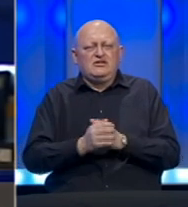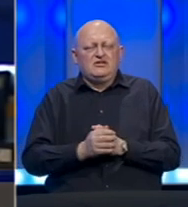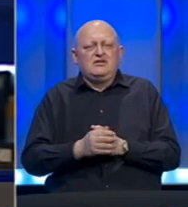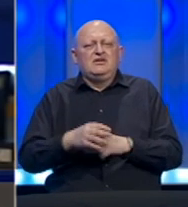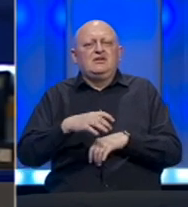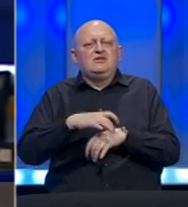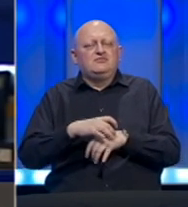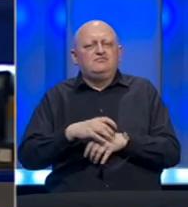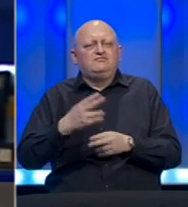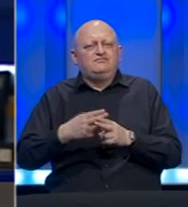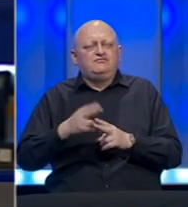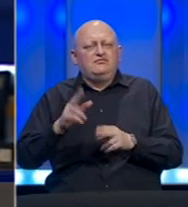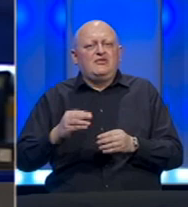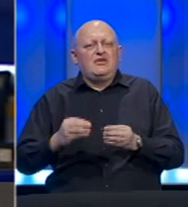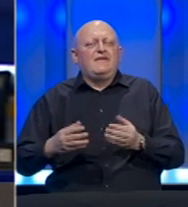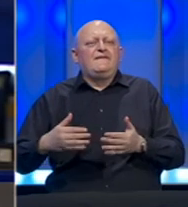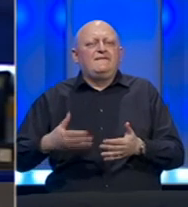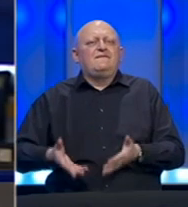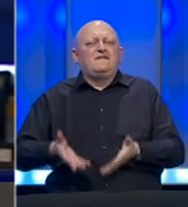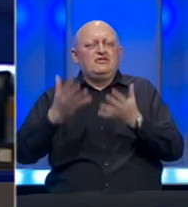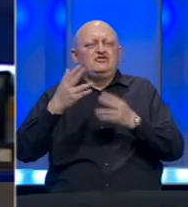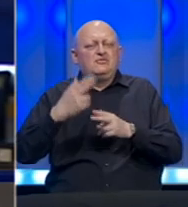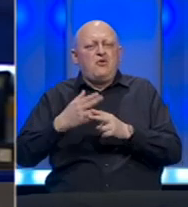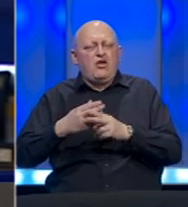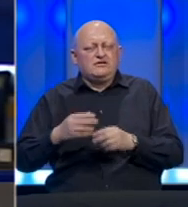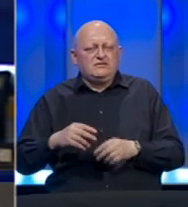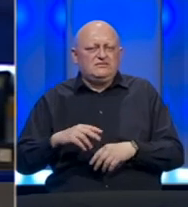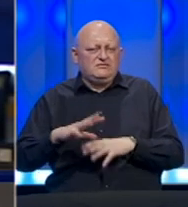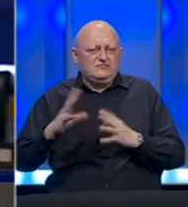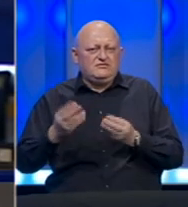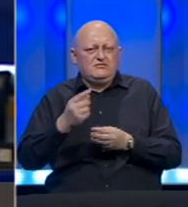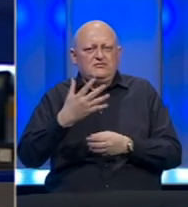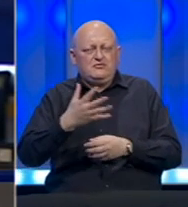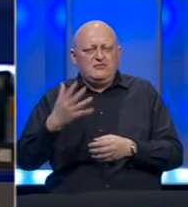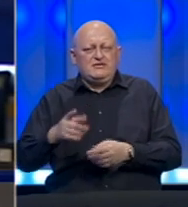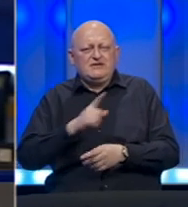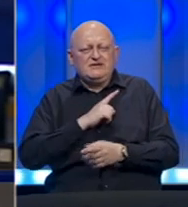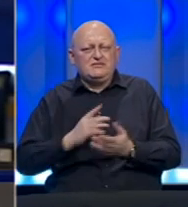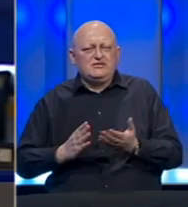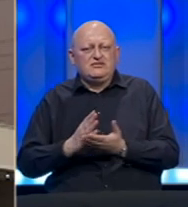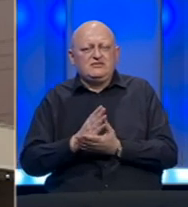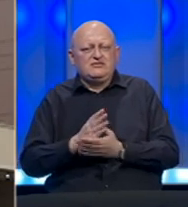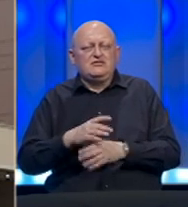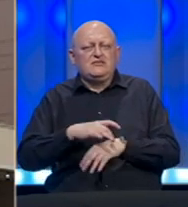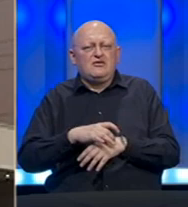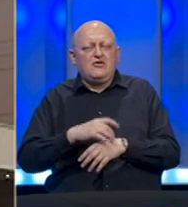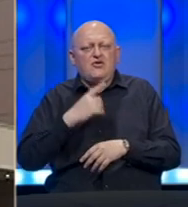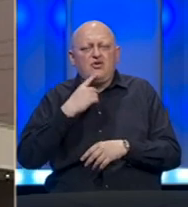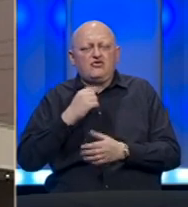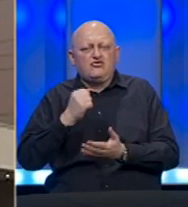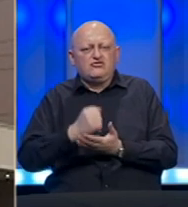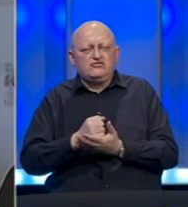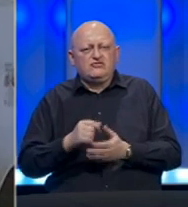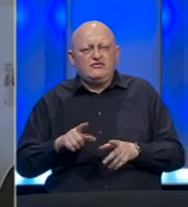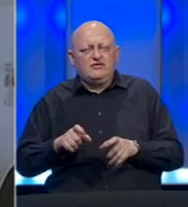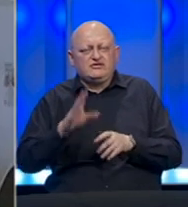Pacijentkinja je imala više hroničnih udruženih oboljenja. Ovo je 55. smrtni slučaj pacijenta, kod kojih je utvrđen